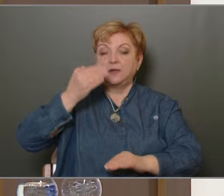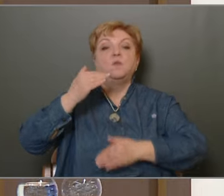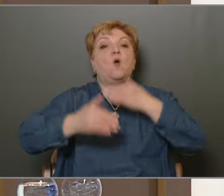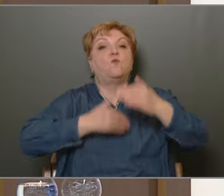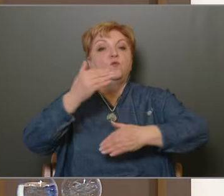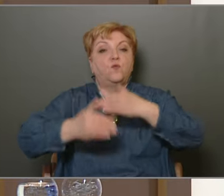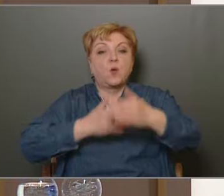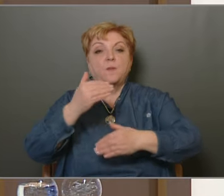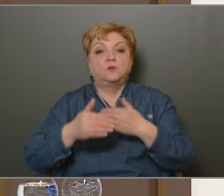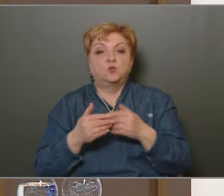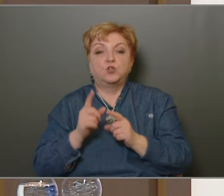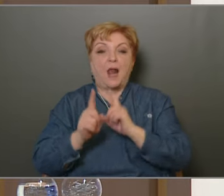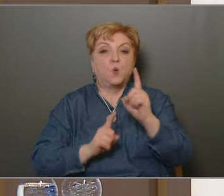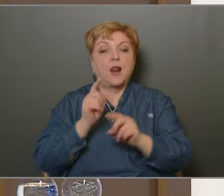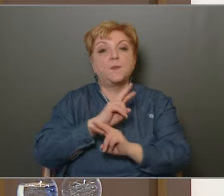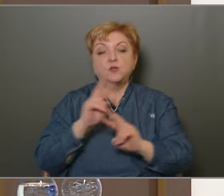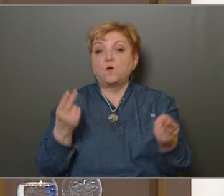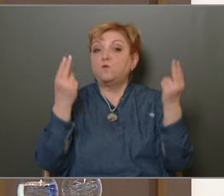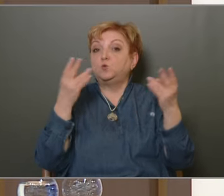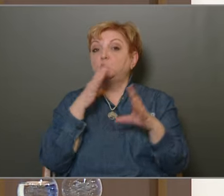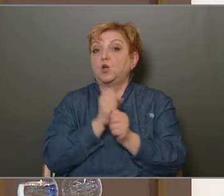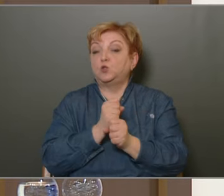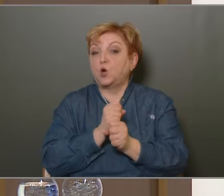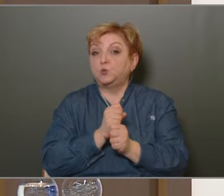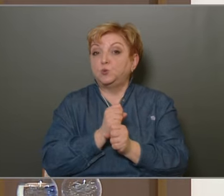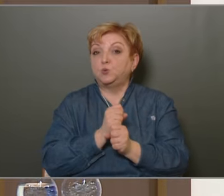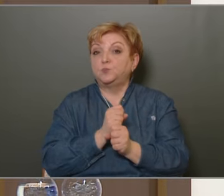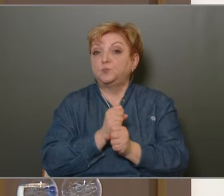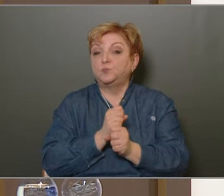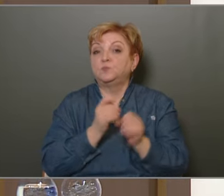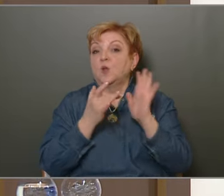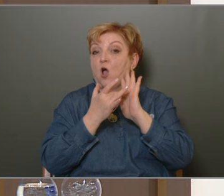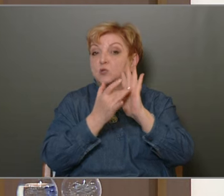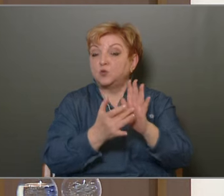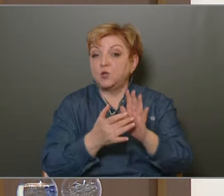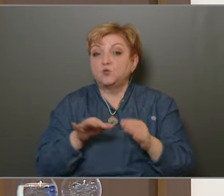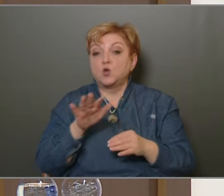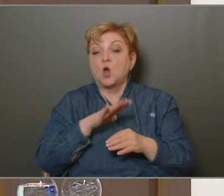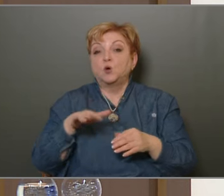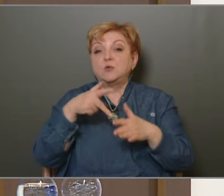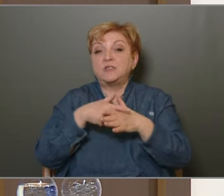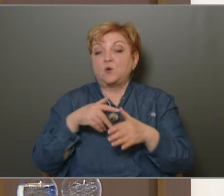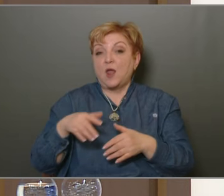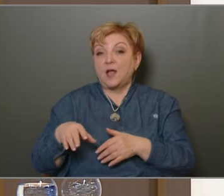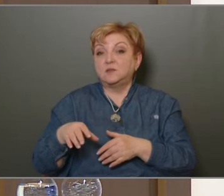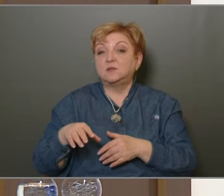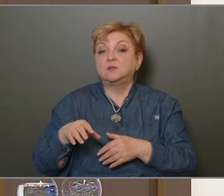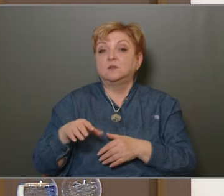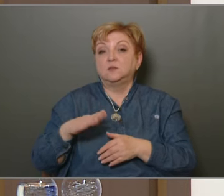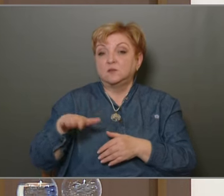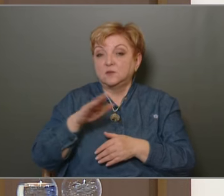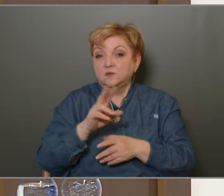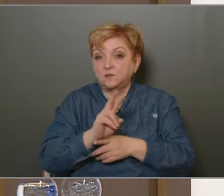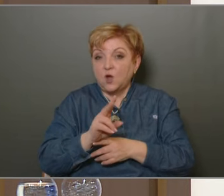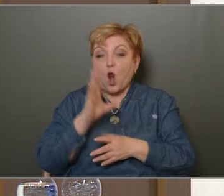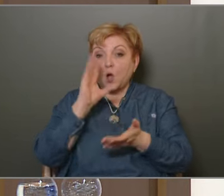is egy folyamatos előreépés van, gondolom, és fontosnak tartjuk azt, hogy azt mutassuk, hogy a közterület felügyelet, ez a lakókér van,